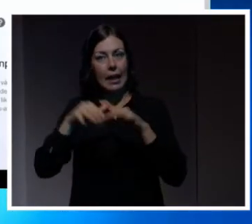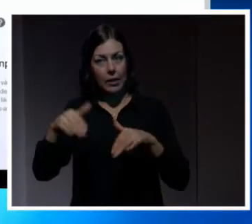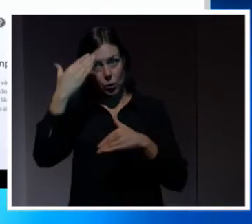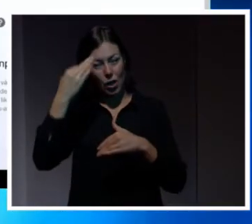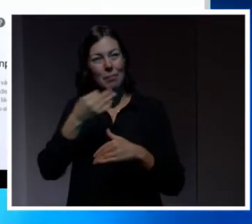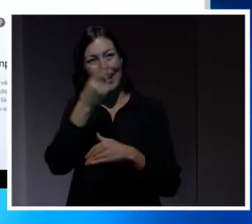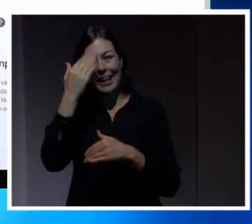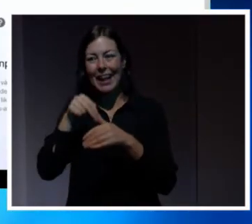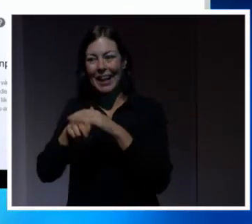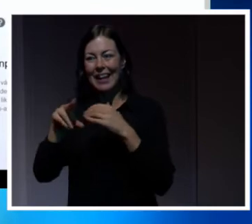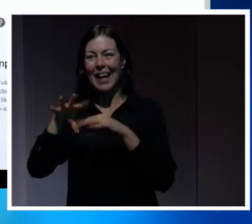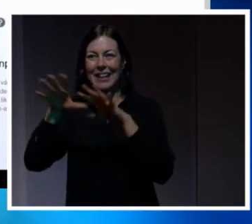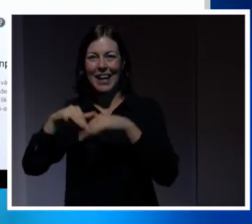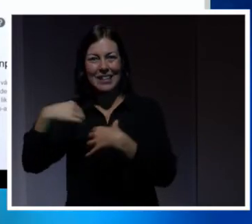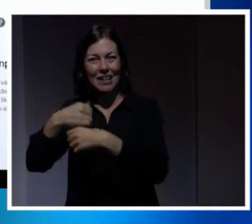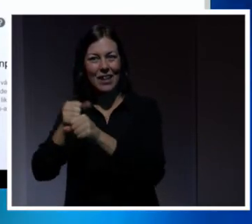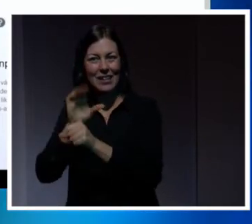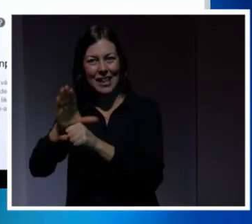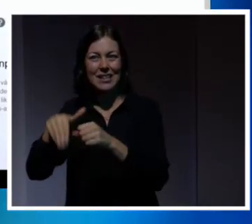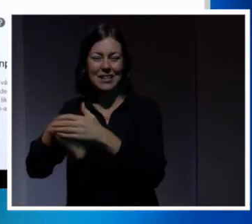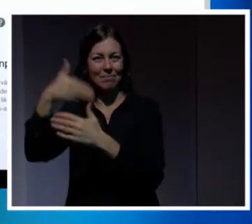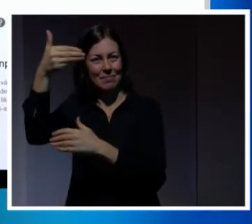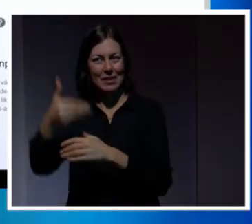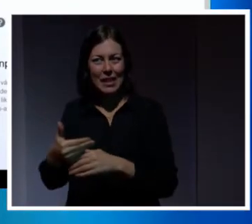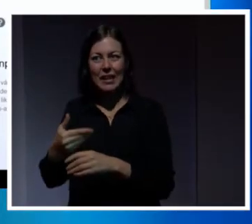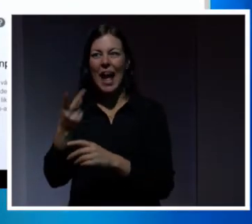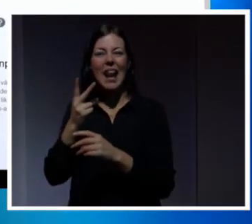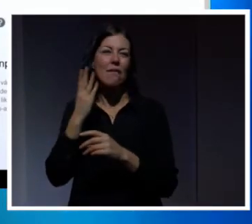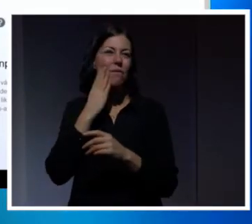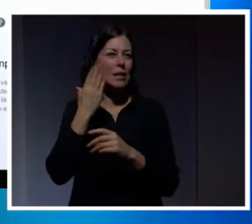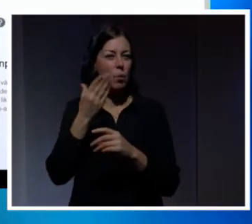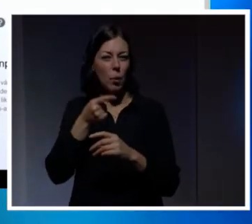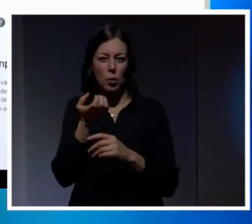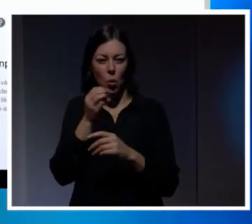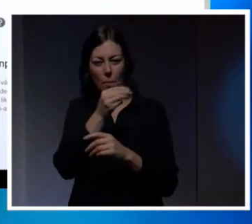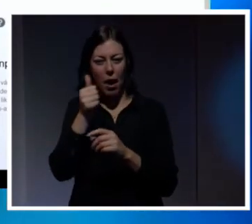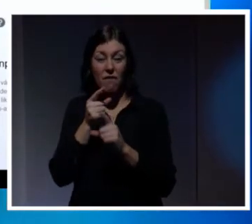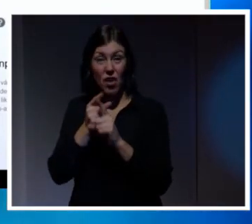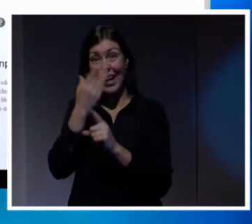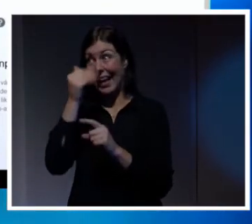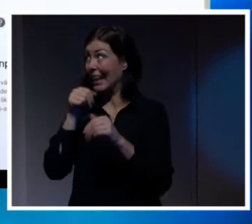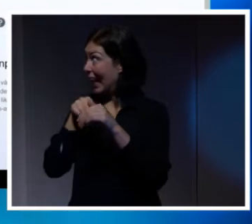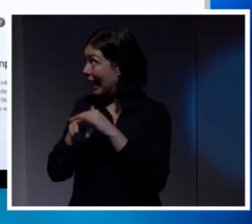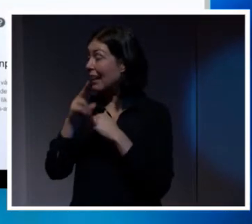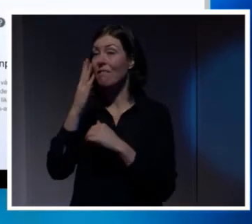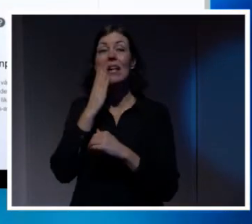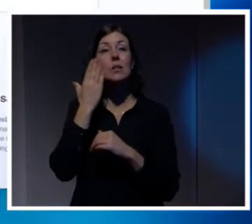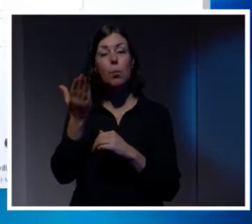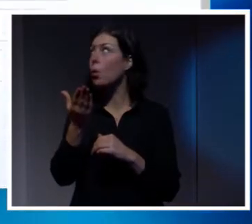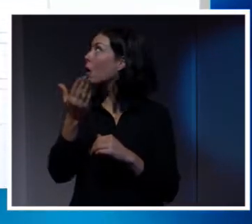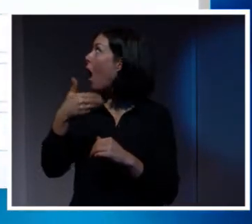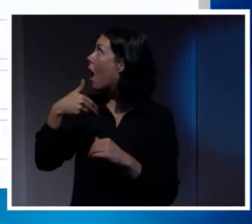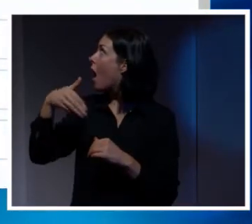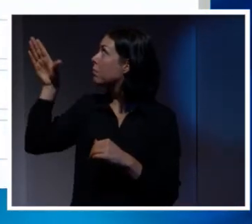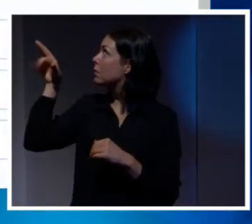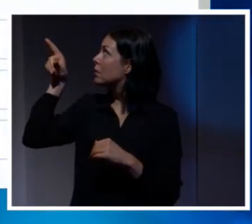Eller gå in på facebook.com och följ dem där. Det är jättelätt. Man går bara här till Facebook och så går man upp här